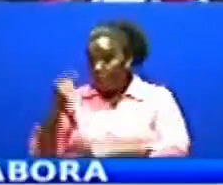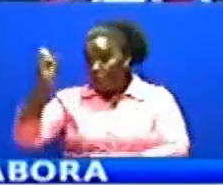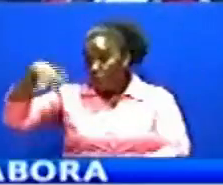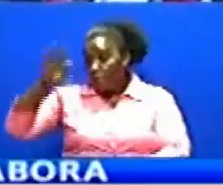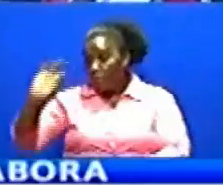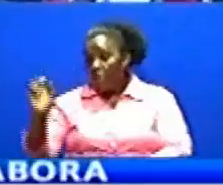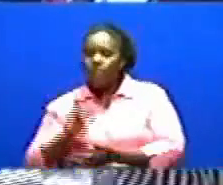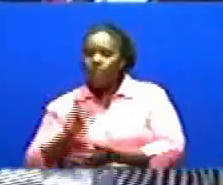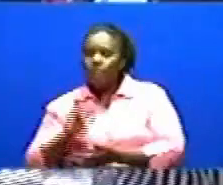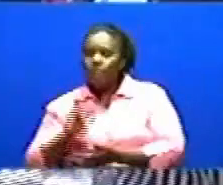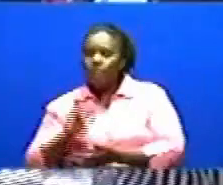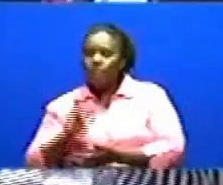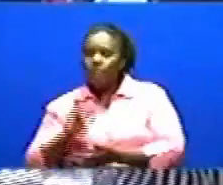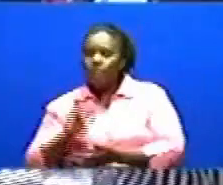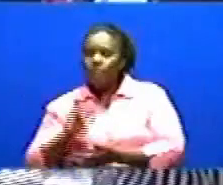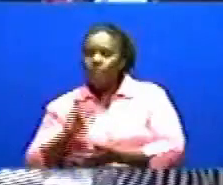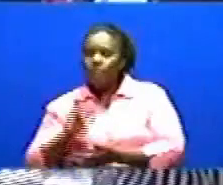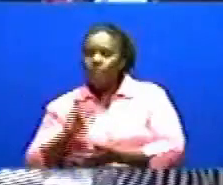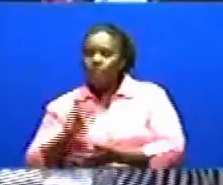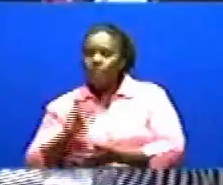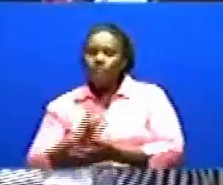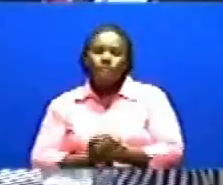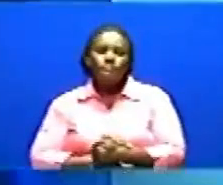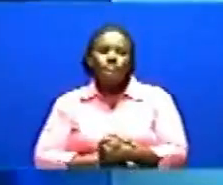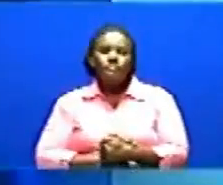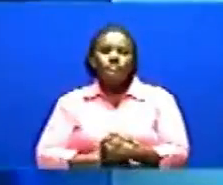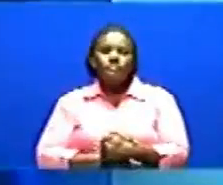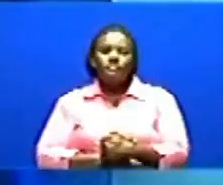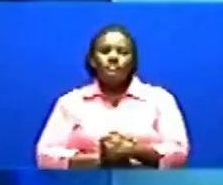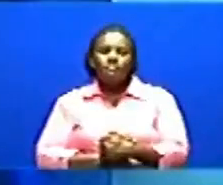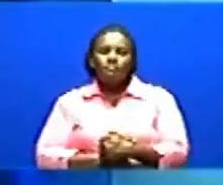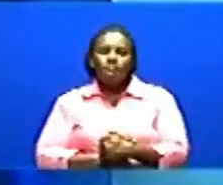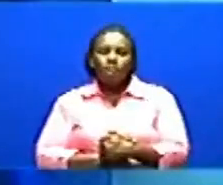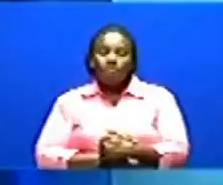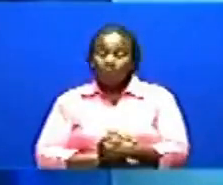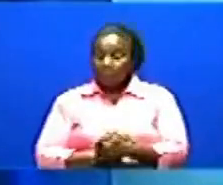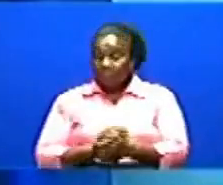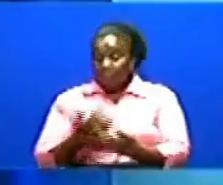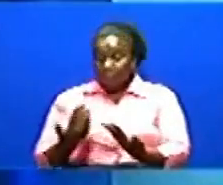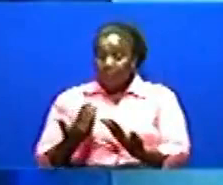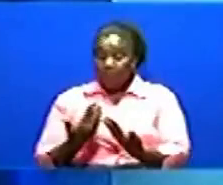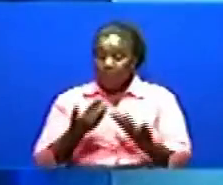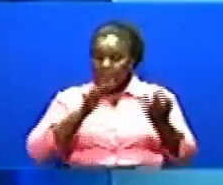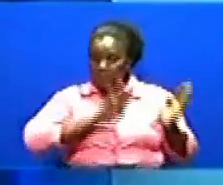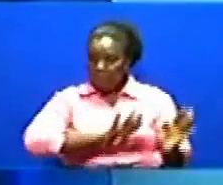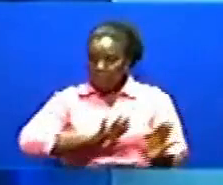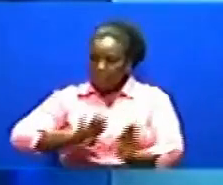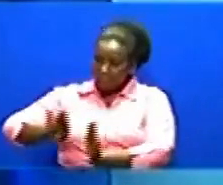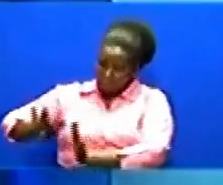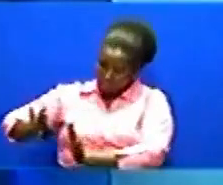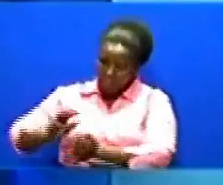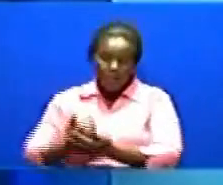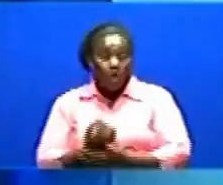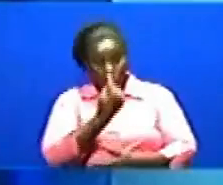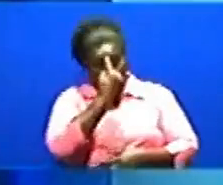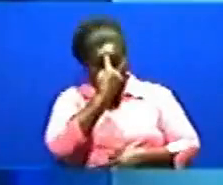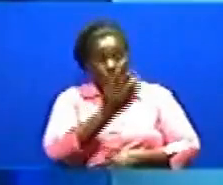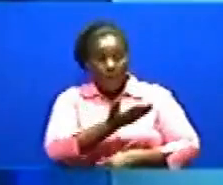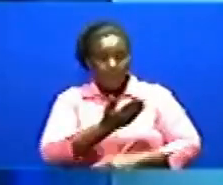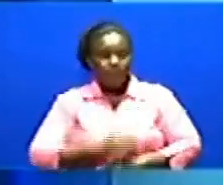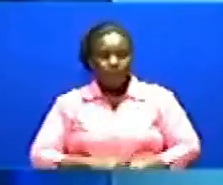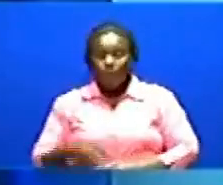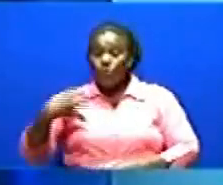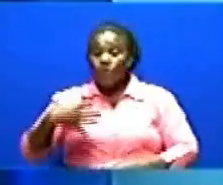nimi ni Dr. Elias Ewa TBC Kutoka magharibi mwa Tanzania tabora Tueleke kanda ya kati dudoma Mbapo